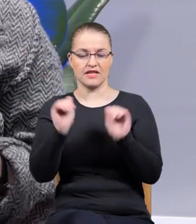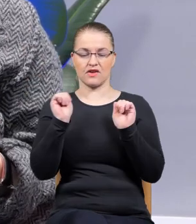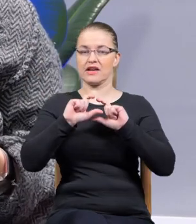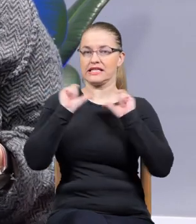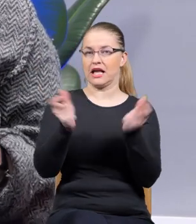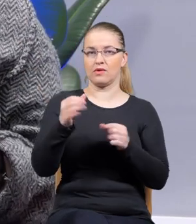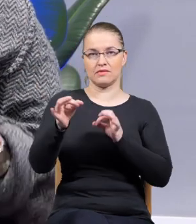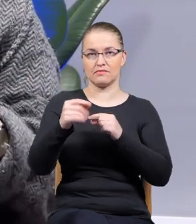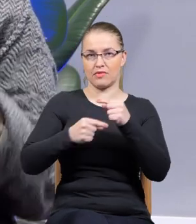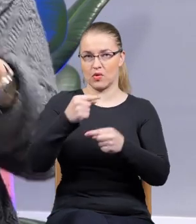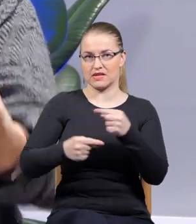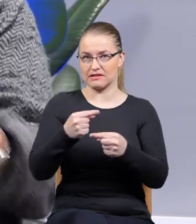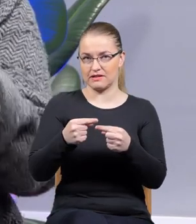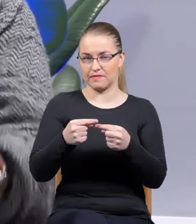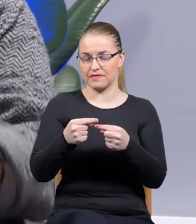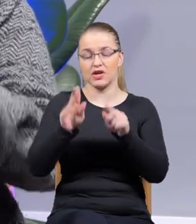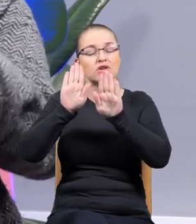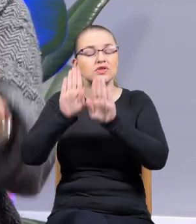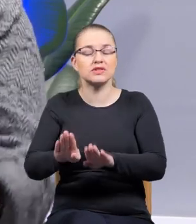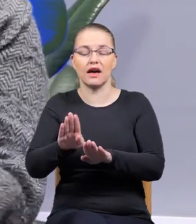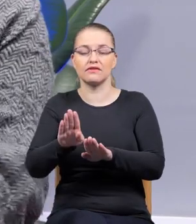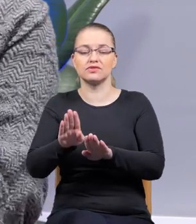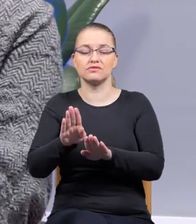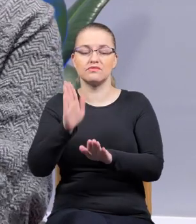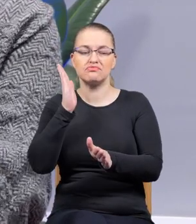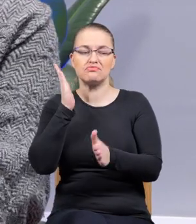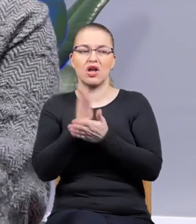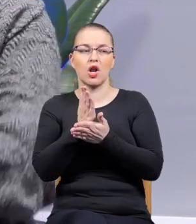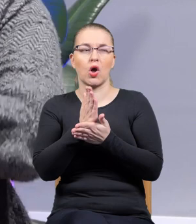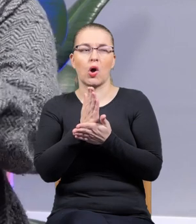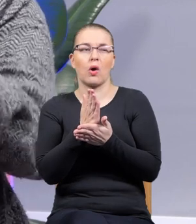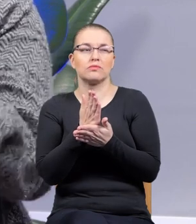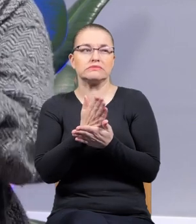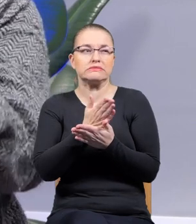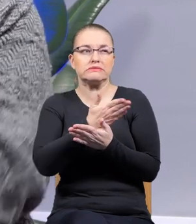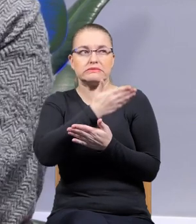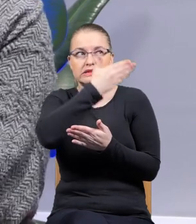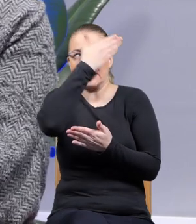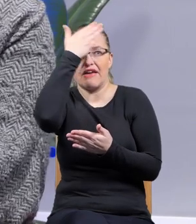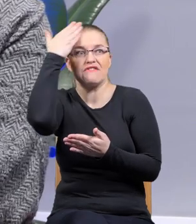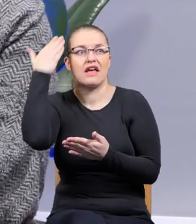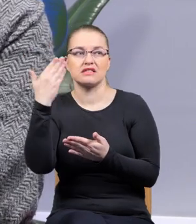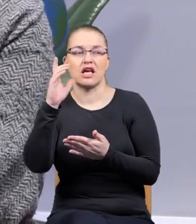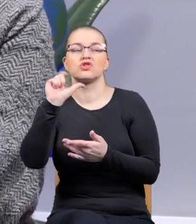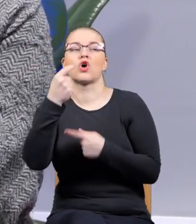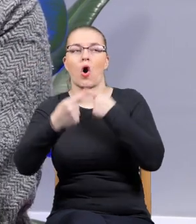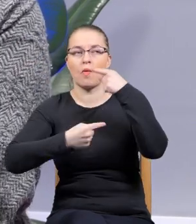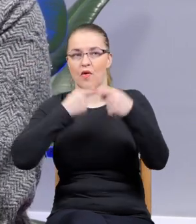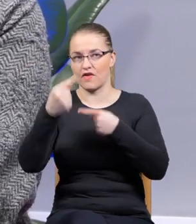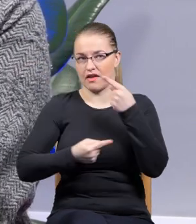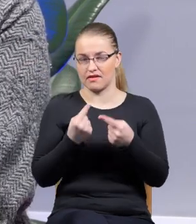i jakby zostawić tak naprawdę na pastwę niewiedzy to wszystko, co jest opowiadane. Więc